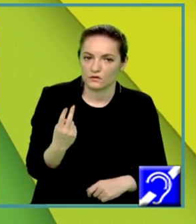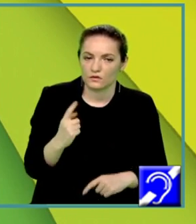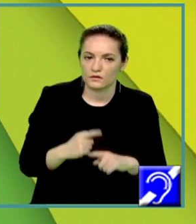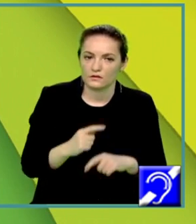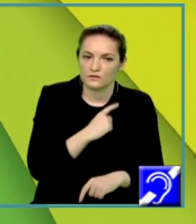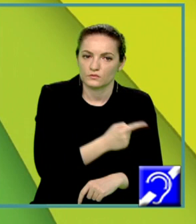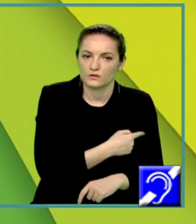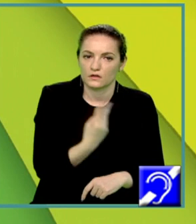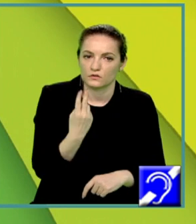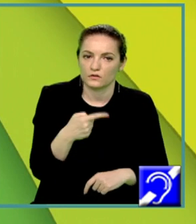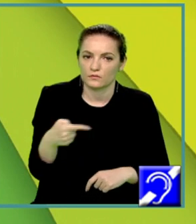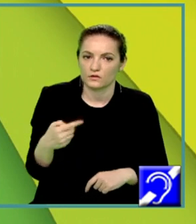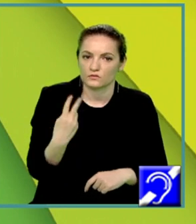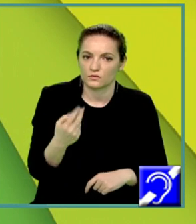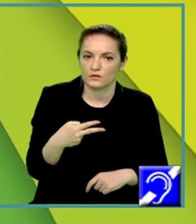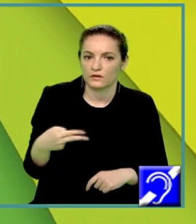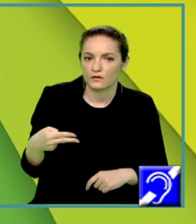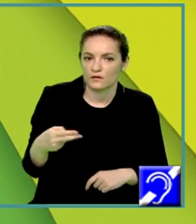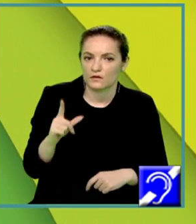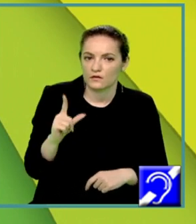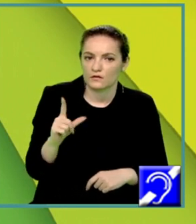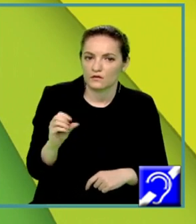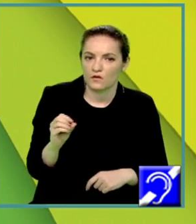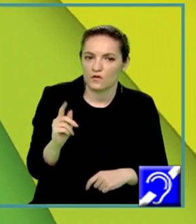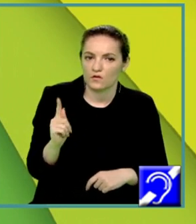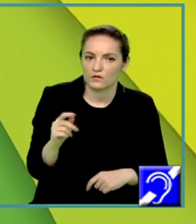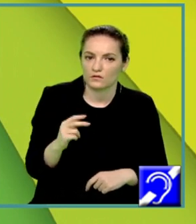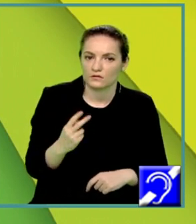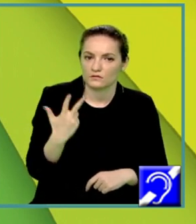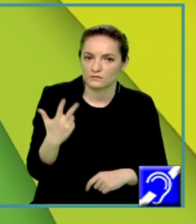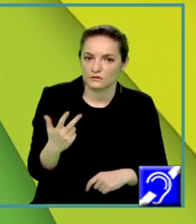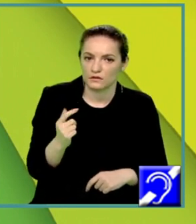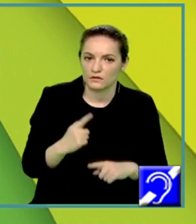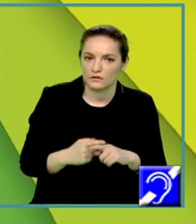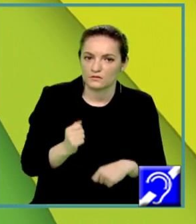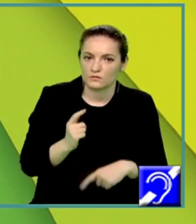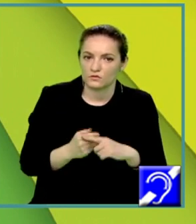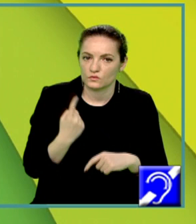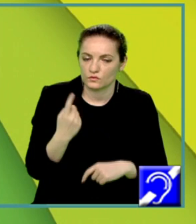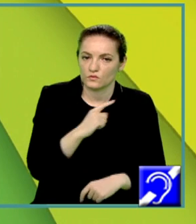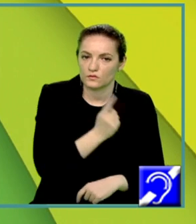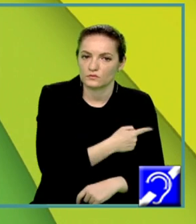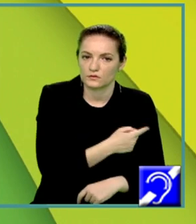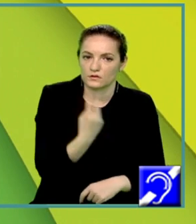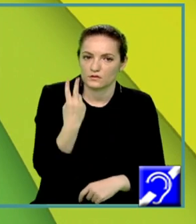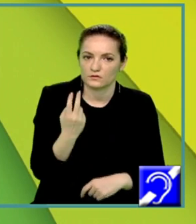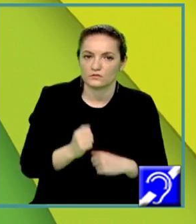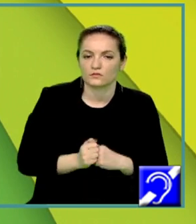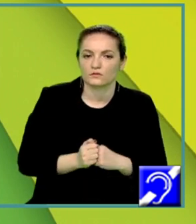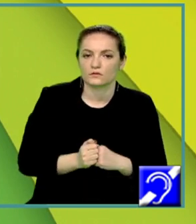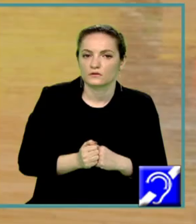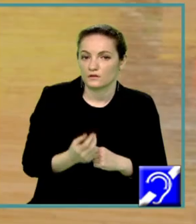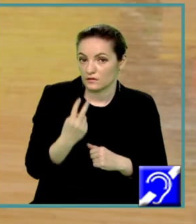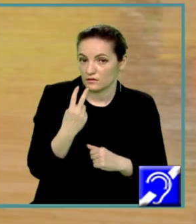cu logaritm în baza 3 din x plus 1 totul la a doua. Se vede că acest 2 a trecut la